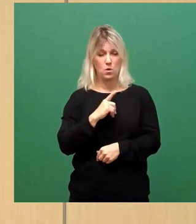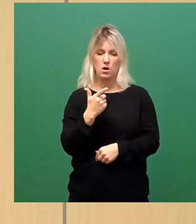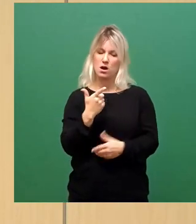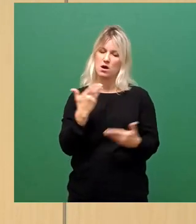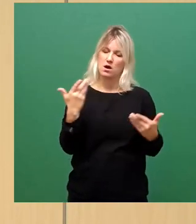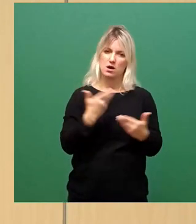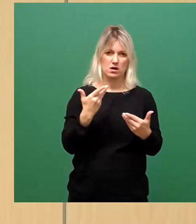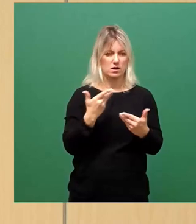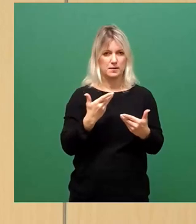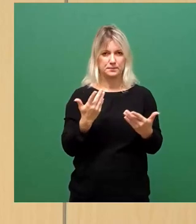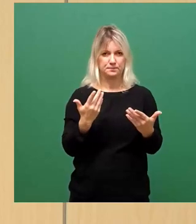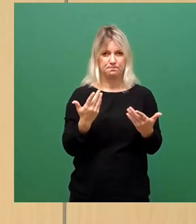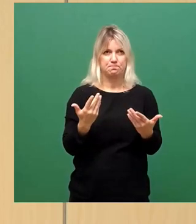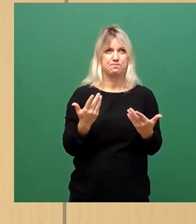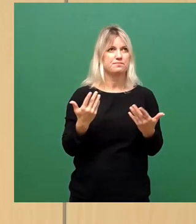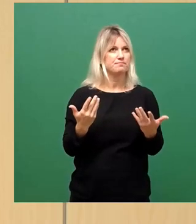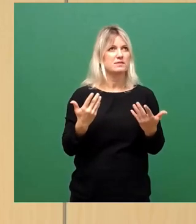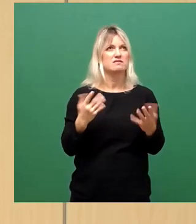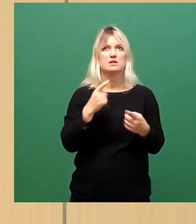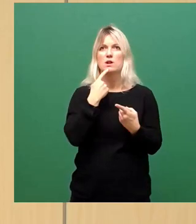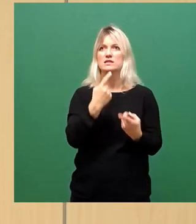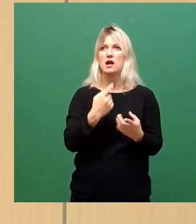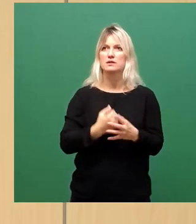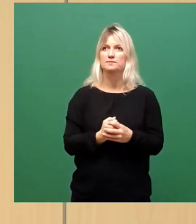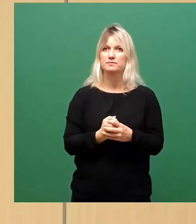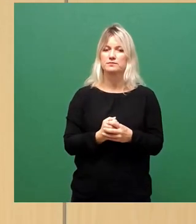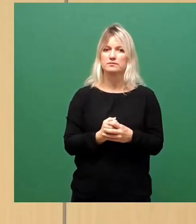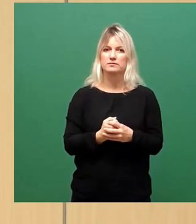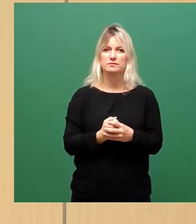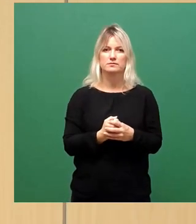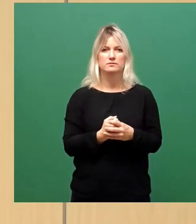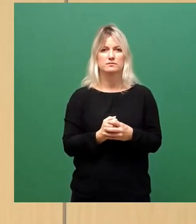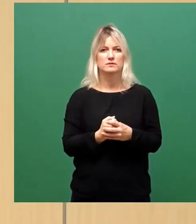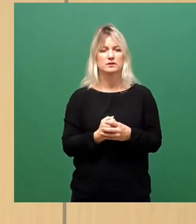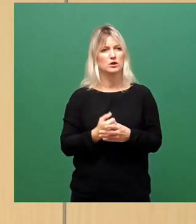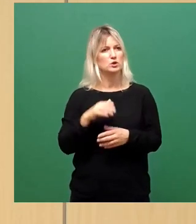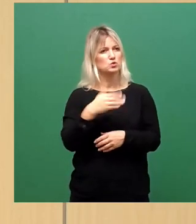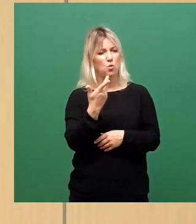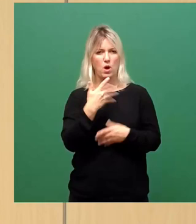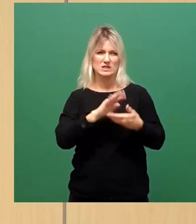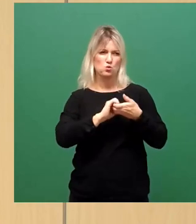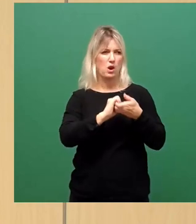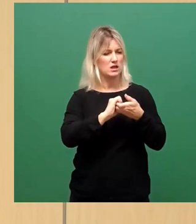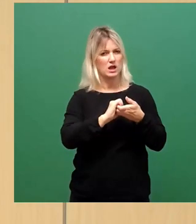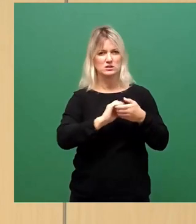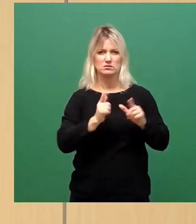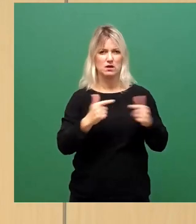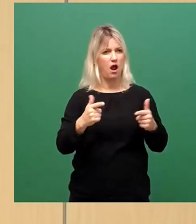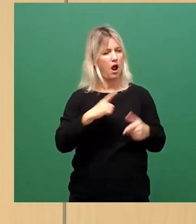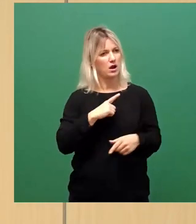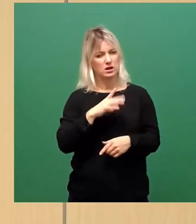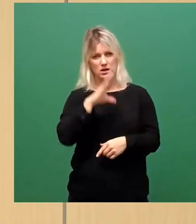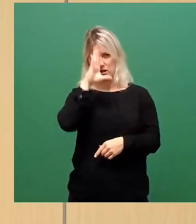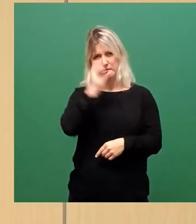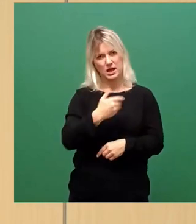eine so Grad von Unsolidarität, der eigentlich kaum fassbar ist, meine Damen und Herren.